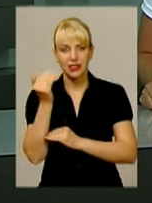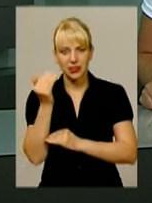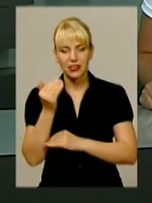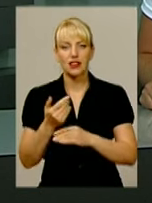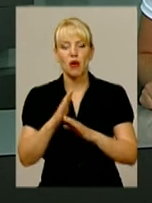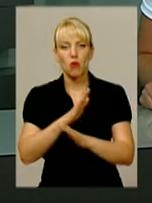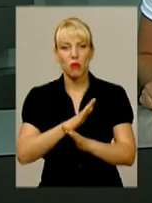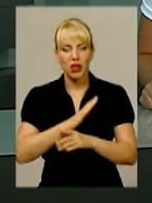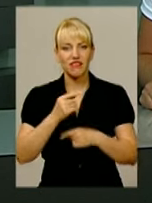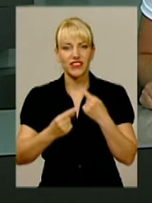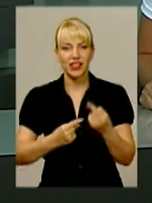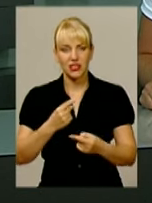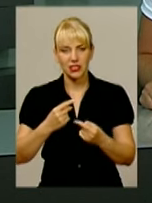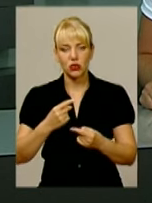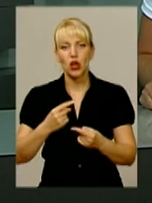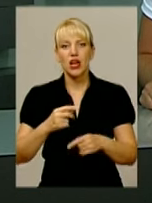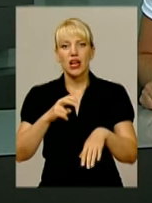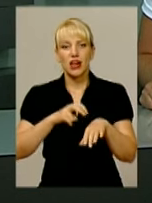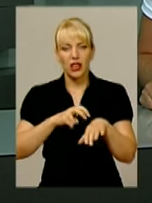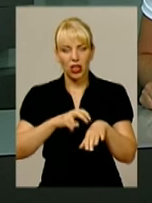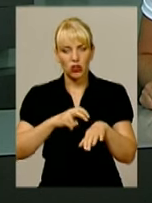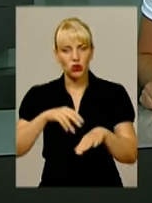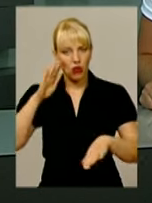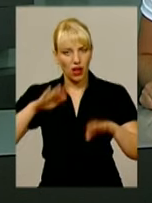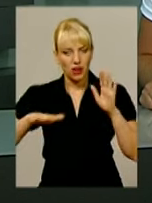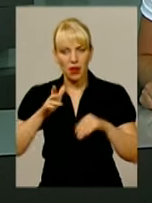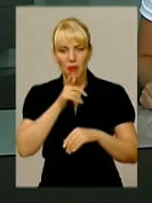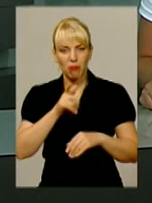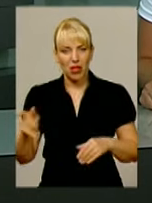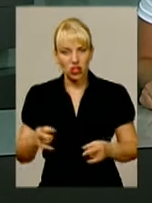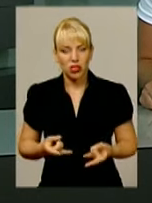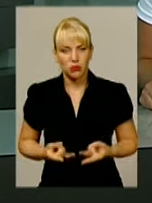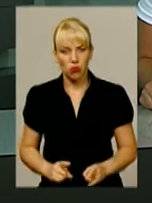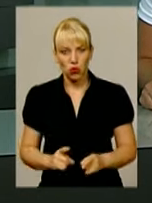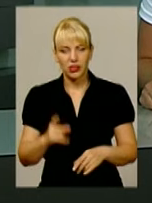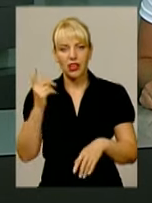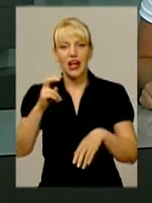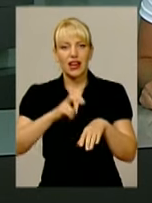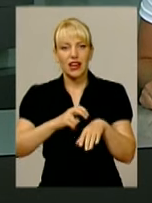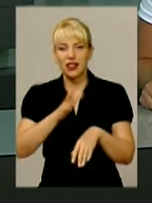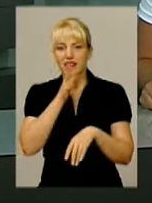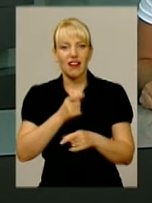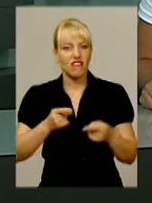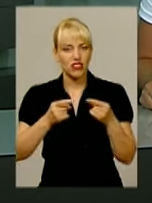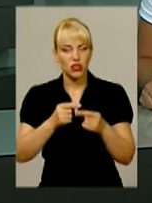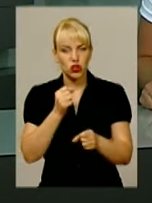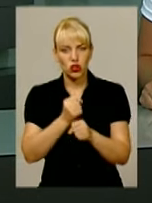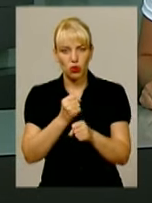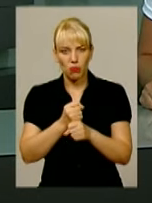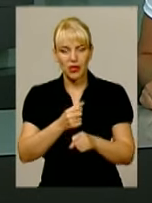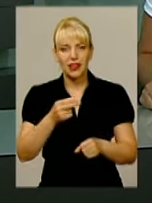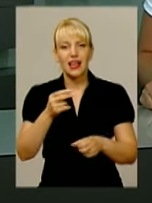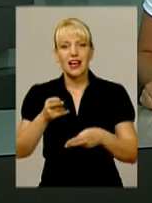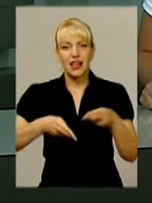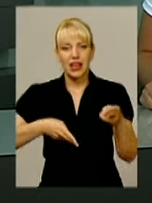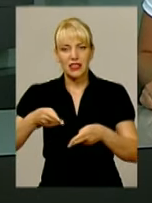халатності. Мовляв, під час пологів лікарі Центральної районної лікарні невчасно зробили кесарів ростен, що й спричинило смерть